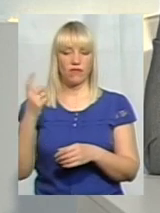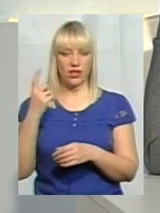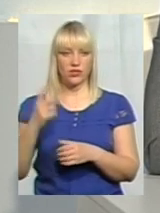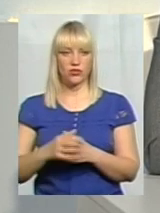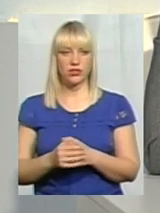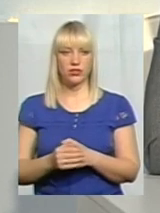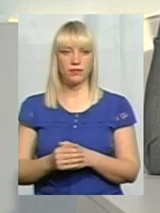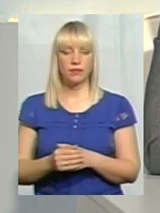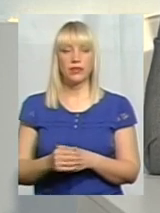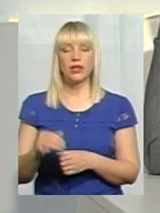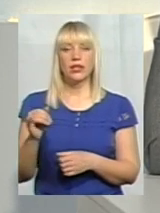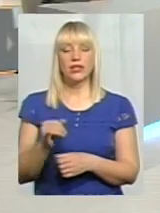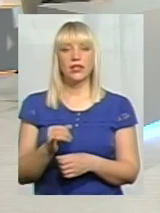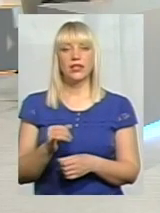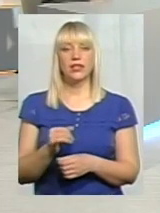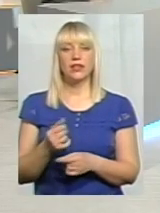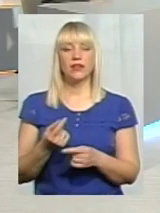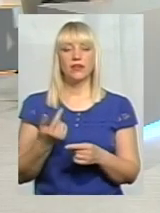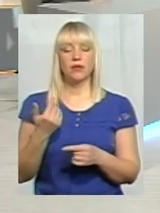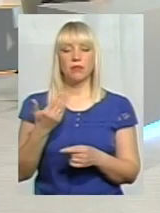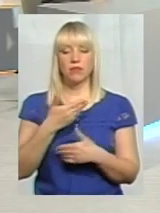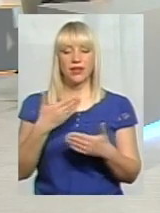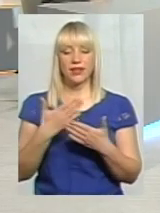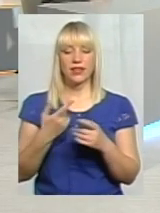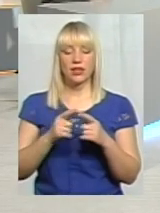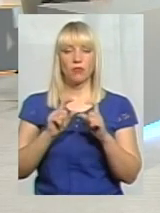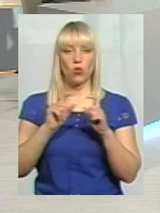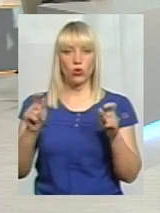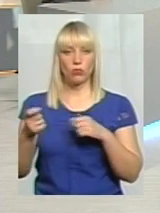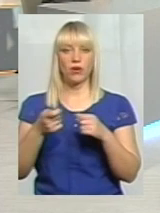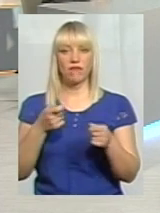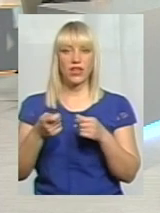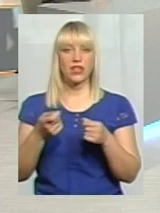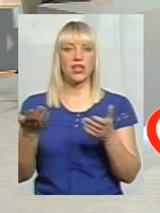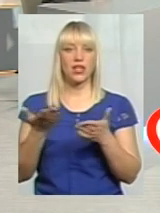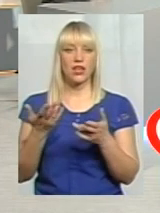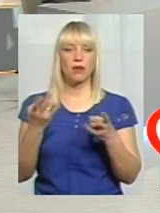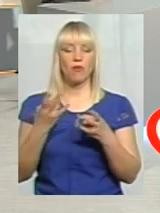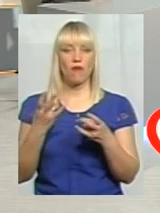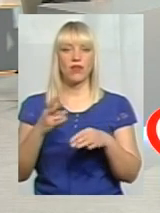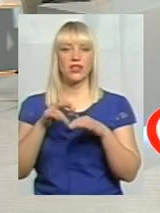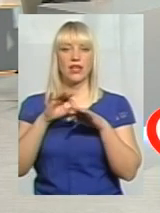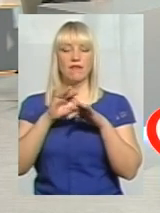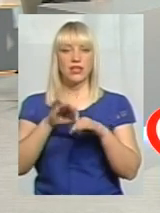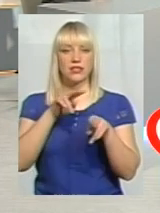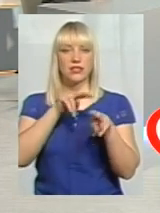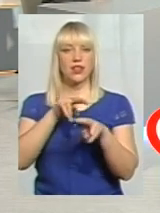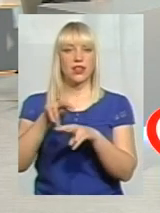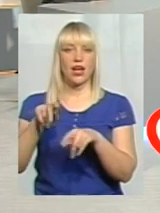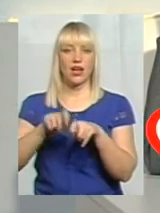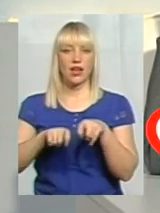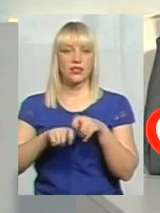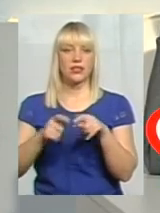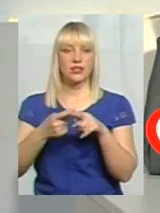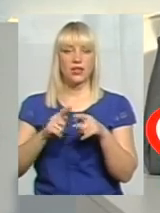власності. І саме ми є тим органом управління, який має безтий нагляд за цими пам'ятками,